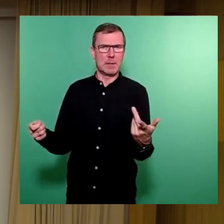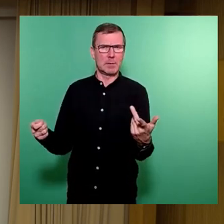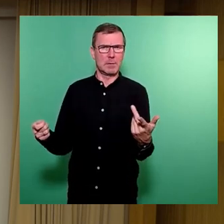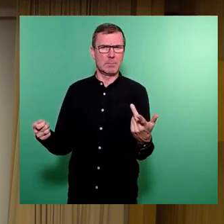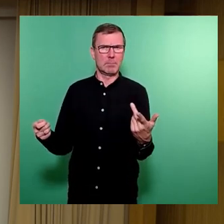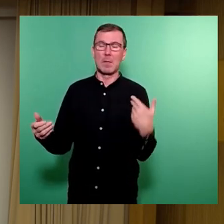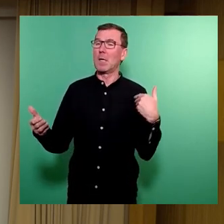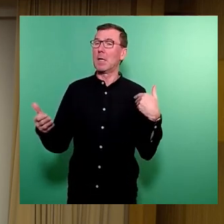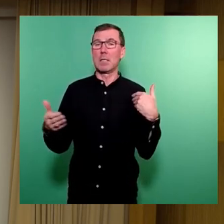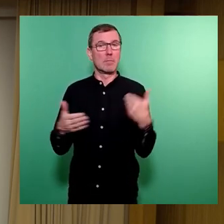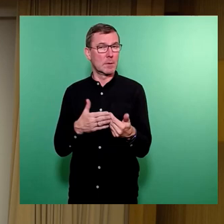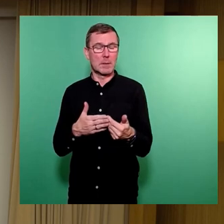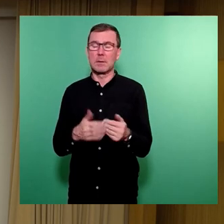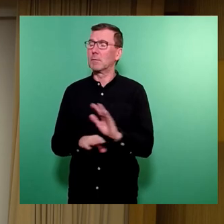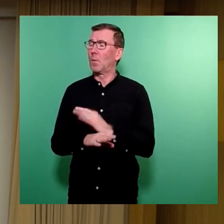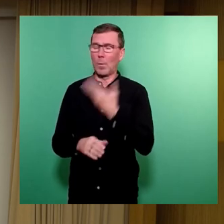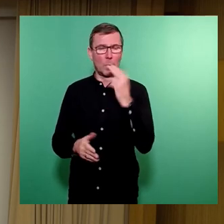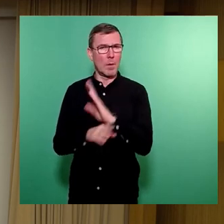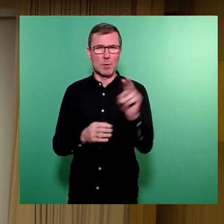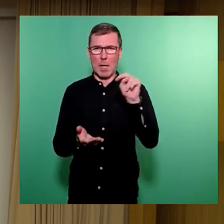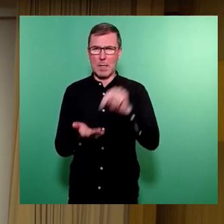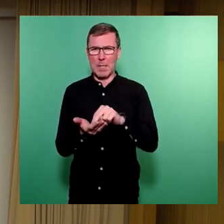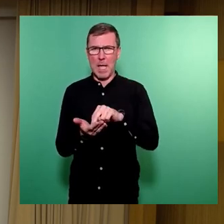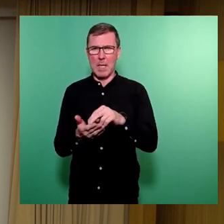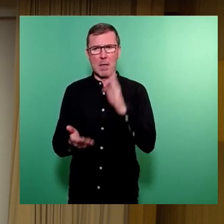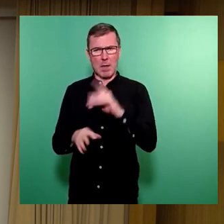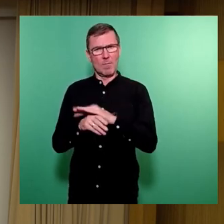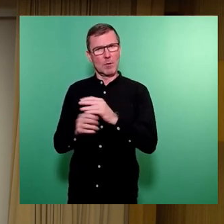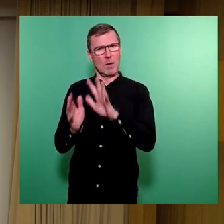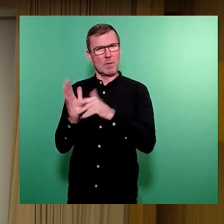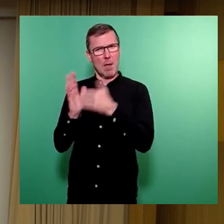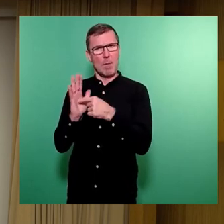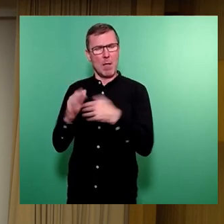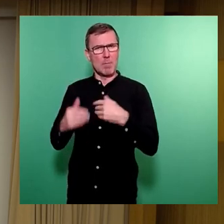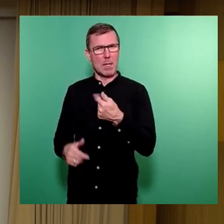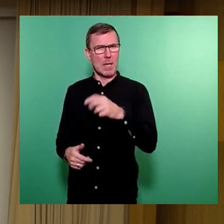jetzt ist das aber nicht Bestandteil des gerade beschlossenen Wirtschaftsplans der Beta GmbH.